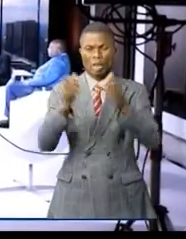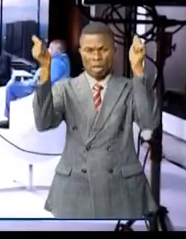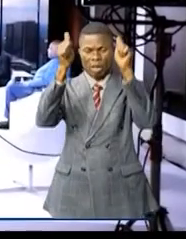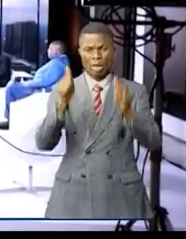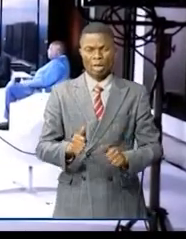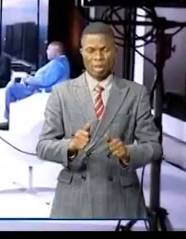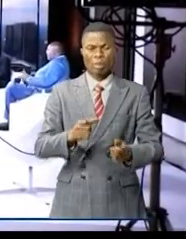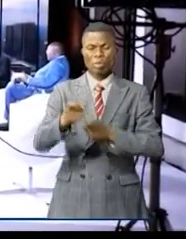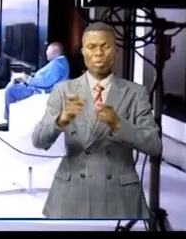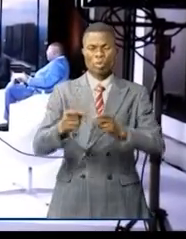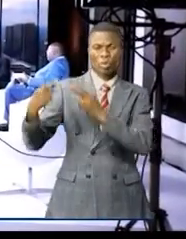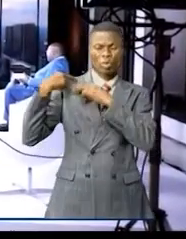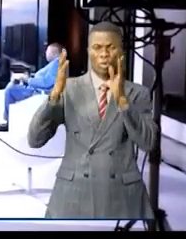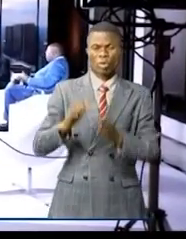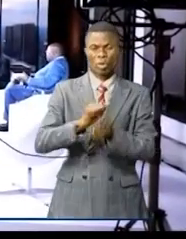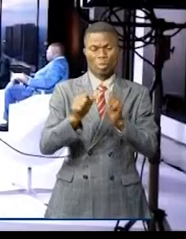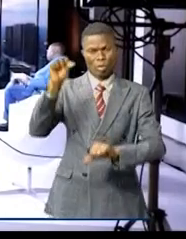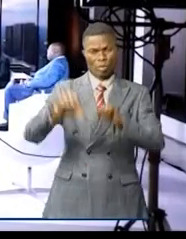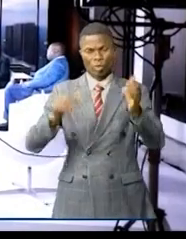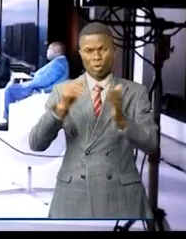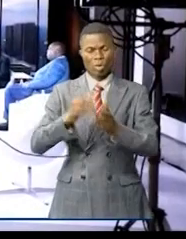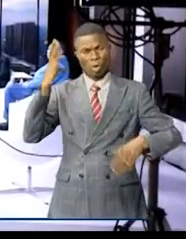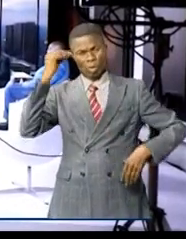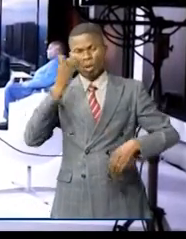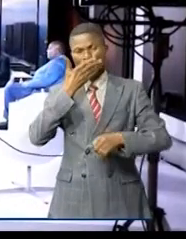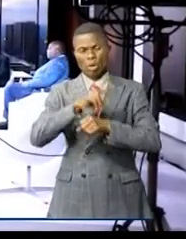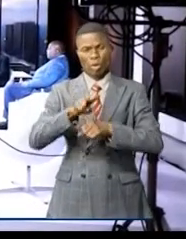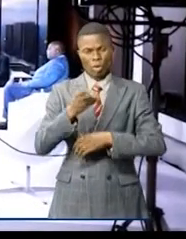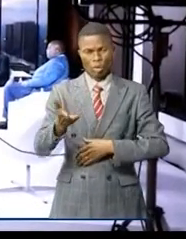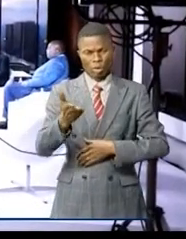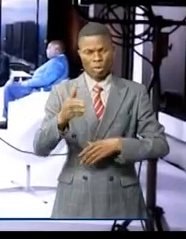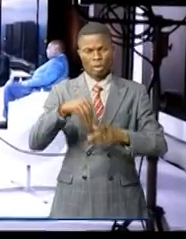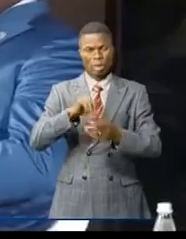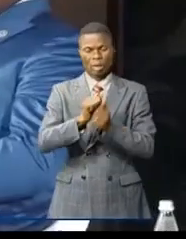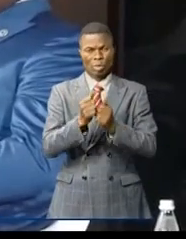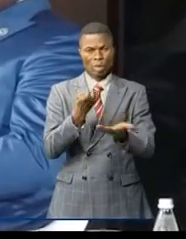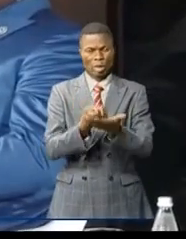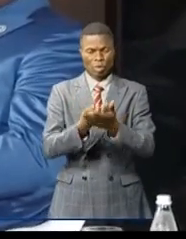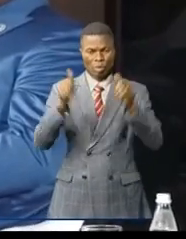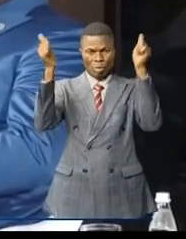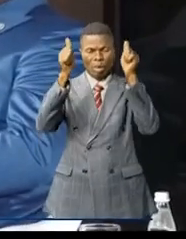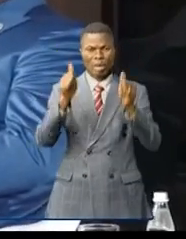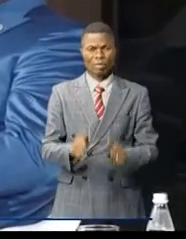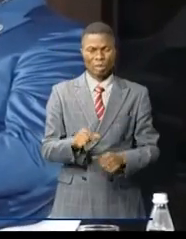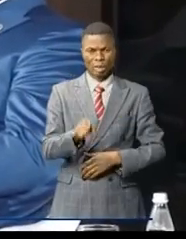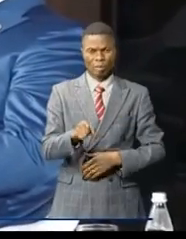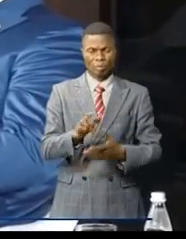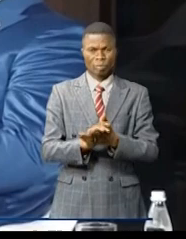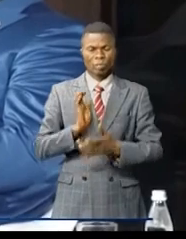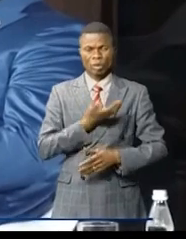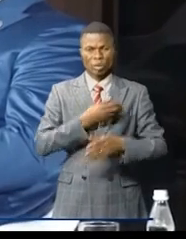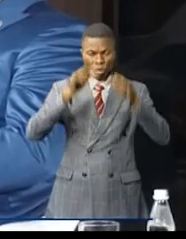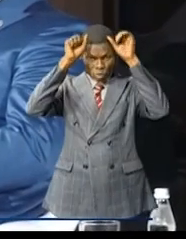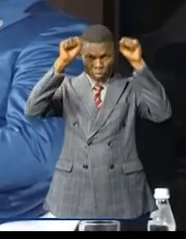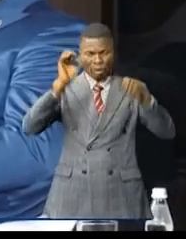gestion responsable des effets néfastes de la crise sanitaire de la Covid-19 sur l'économie africaine. Félix Antoine